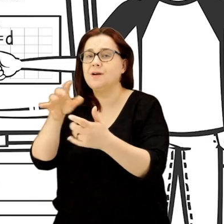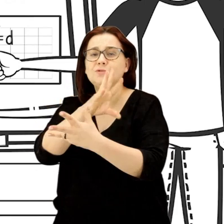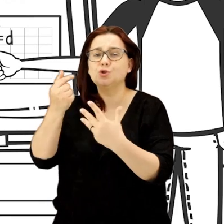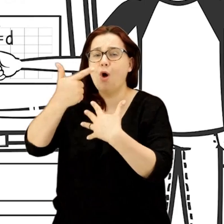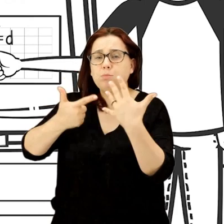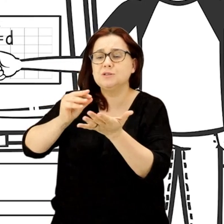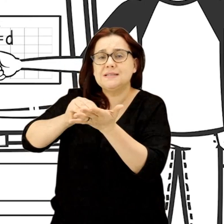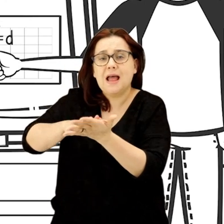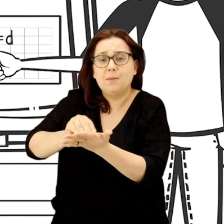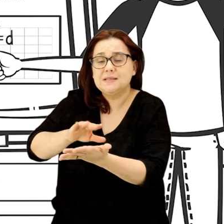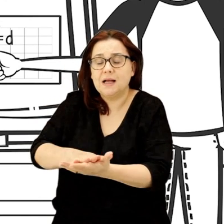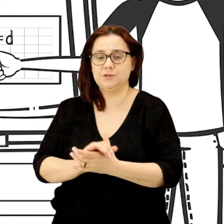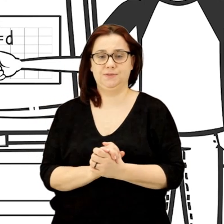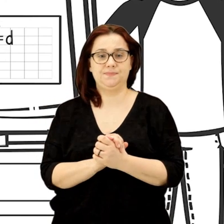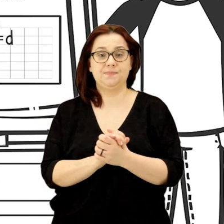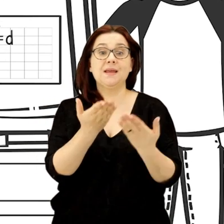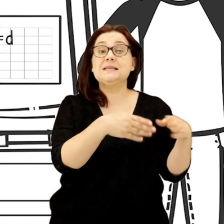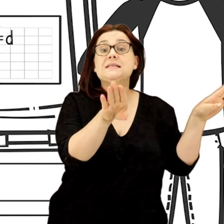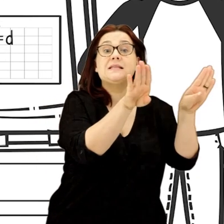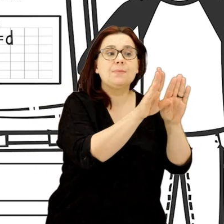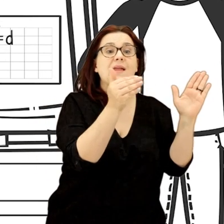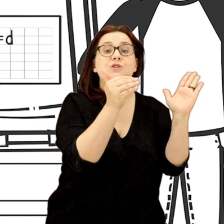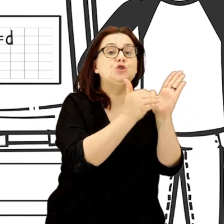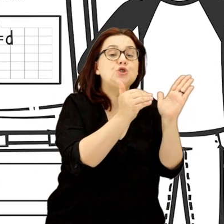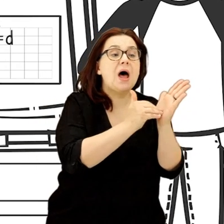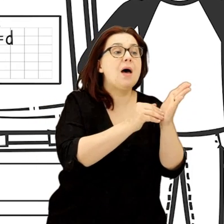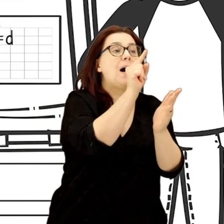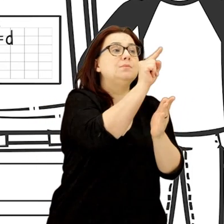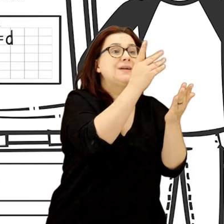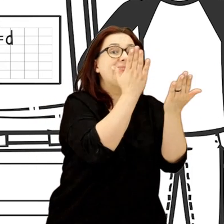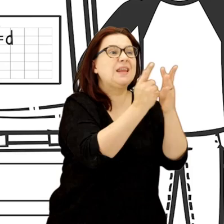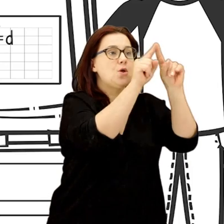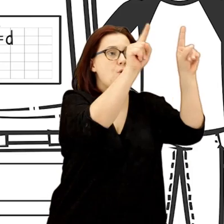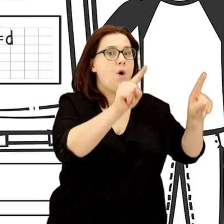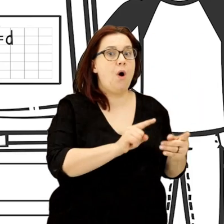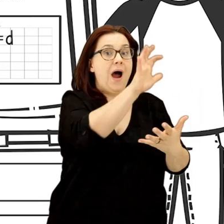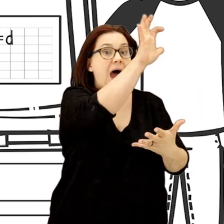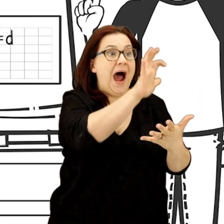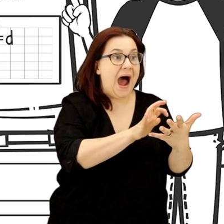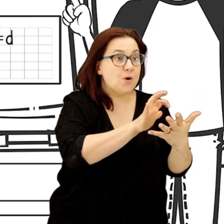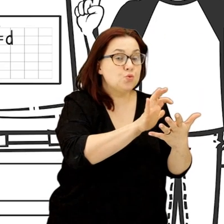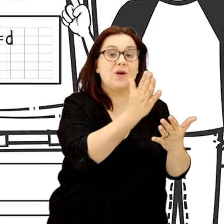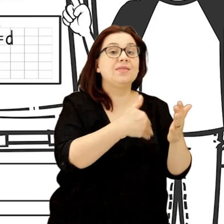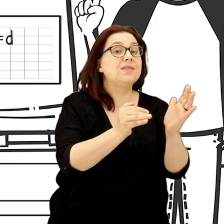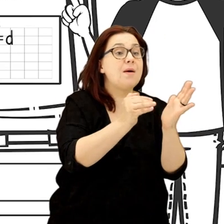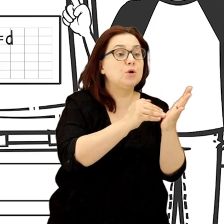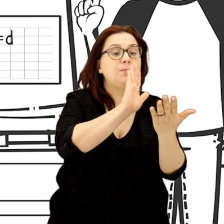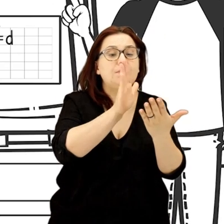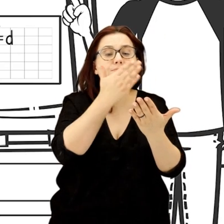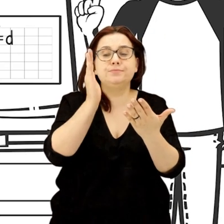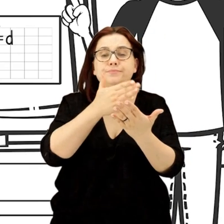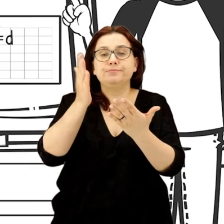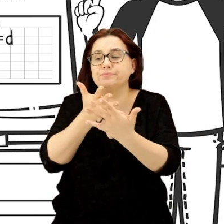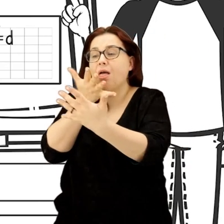zadanie z treścią i zapisać wszystkie obliczenia. Rozwiązania zadań zamkniętych trzeba będzie zaznaczyć tylko w arkuszu. Nie będziemy ich przenosić